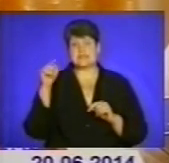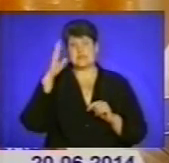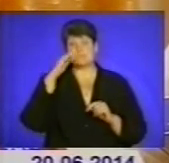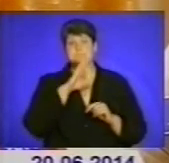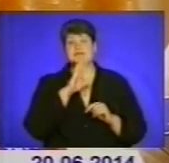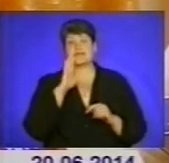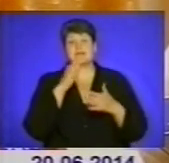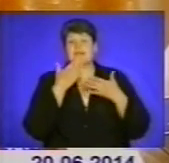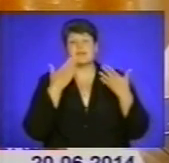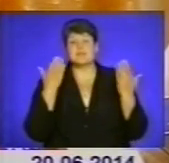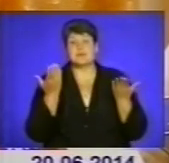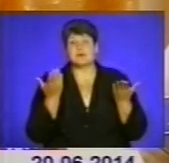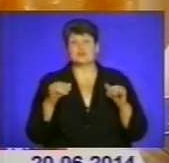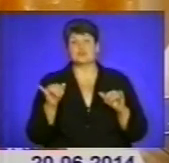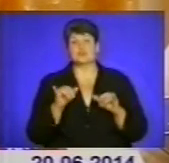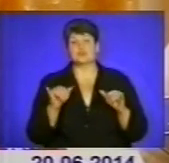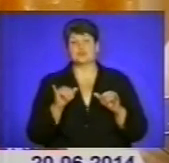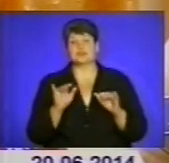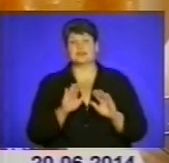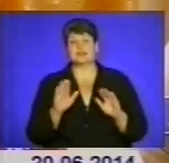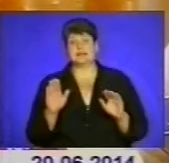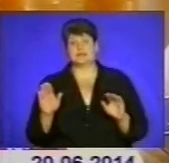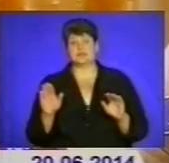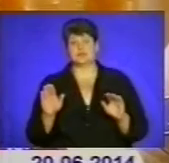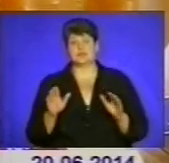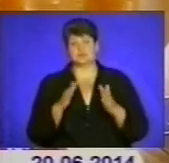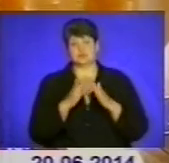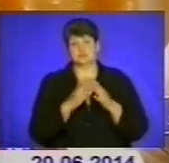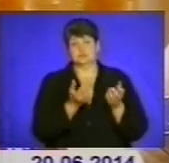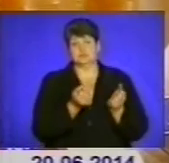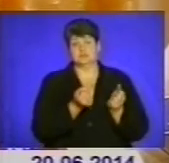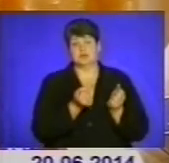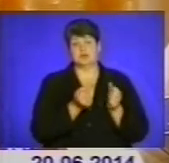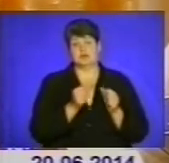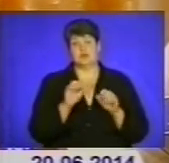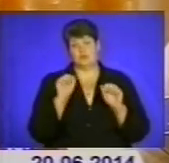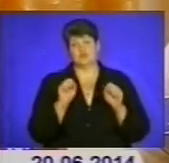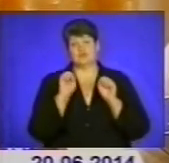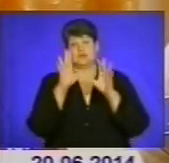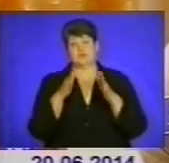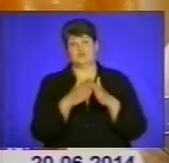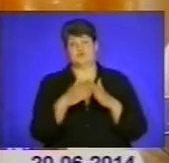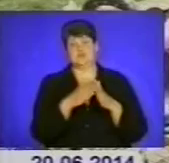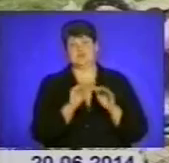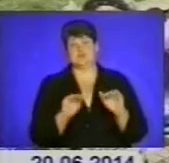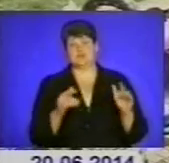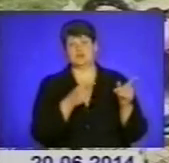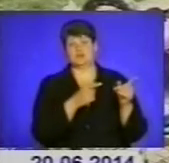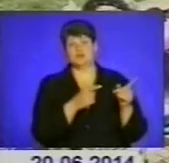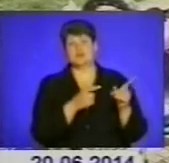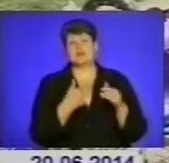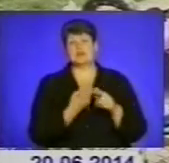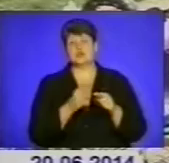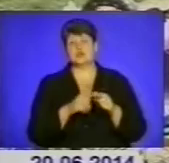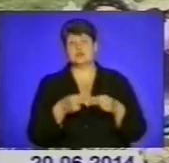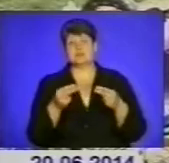які не мають змоги дитину вдома тримати, вони мають можливість дати в сусідній дошкільні навчальні заклади. Для цього підписані